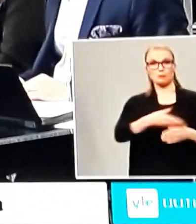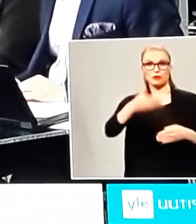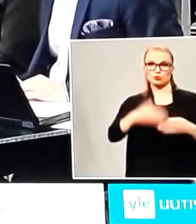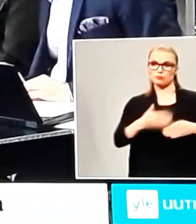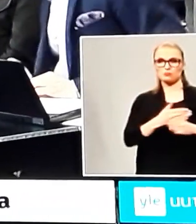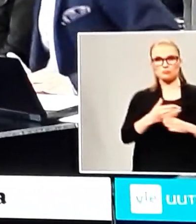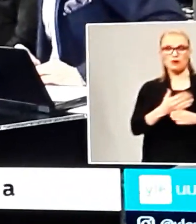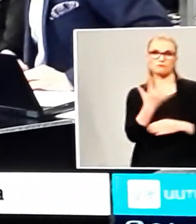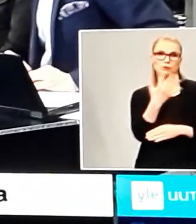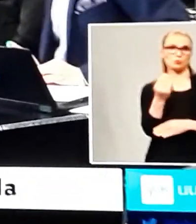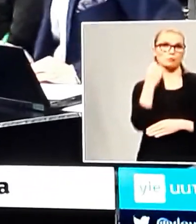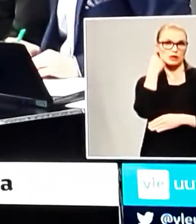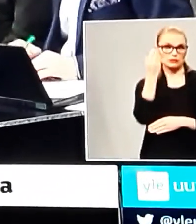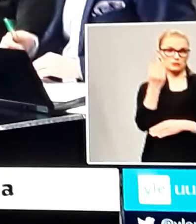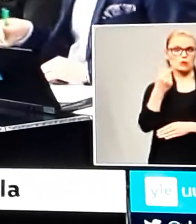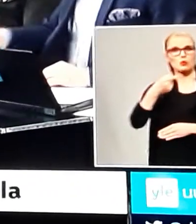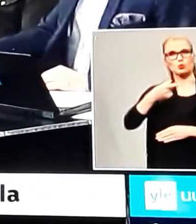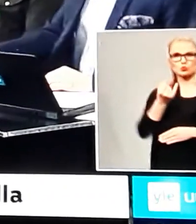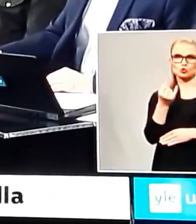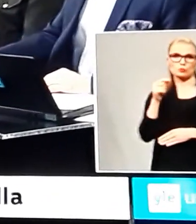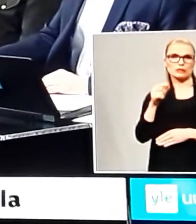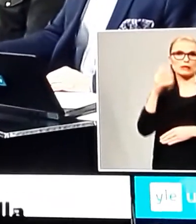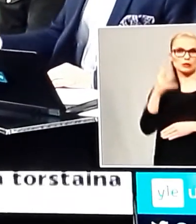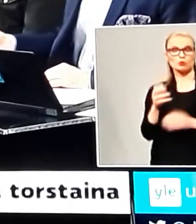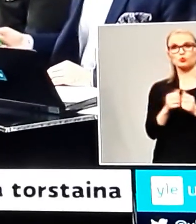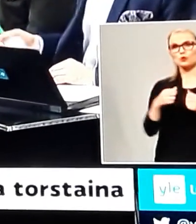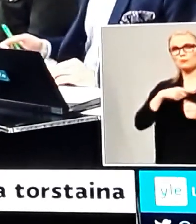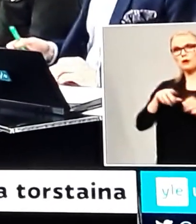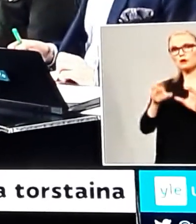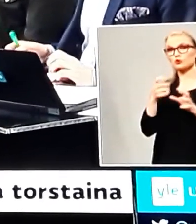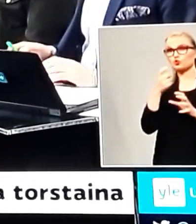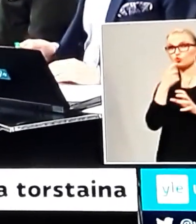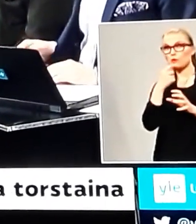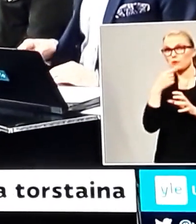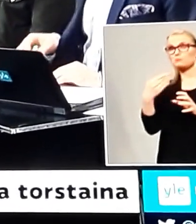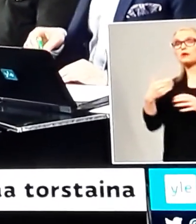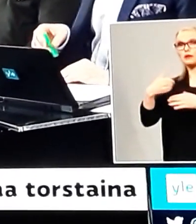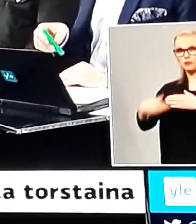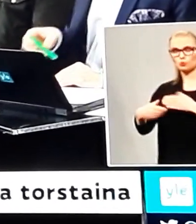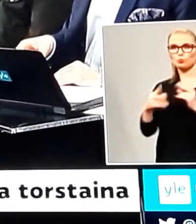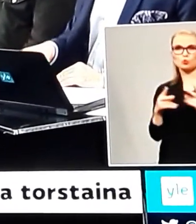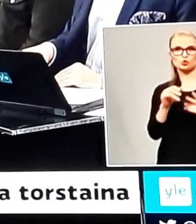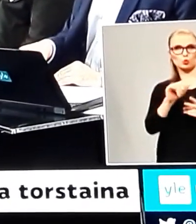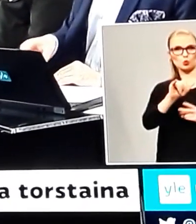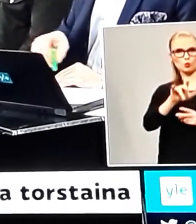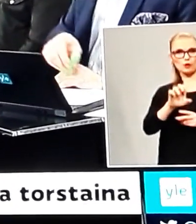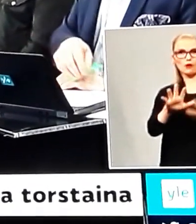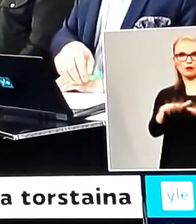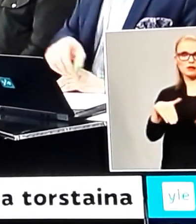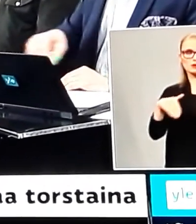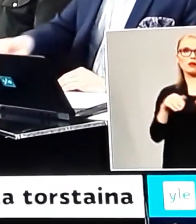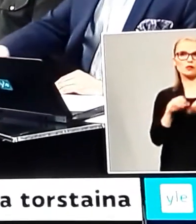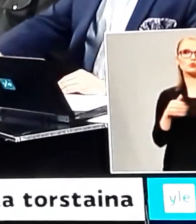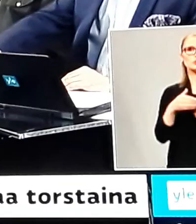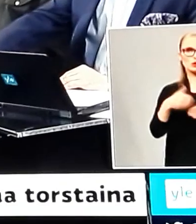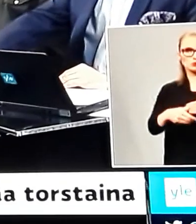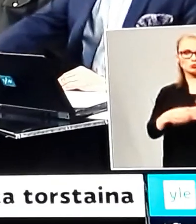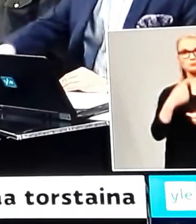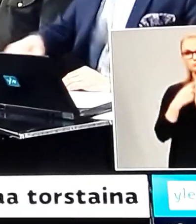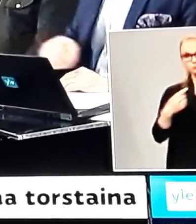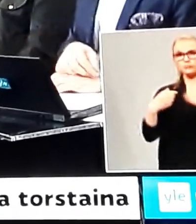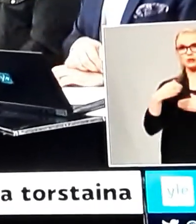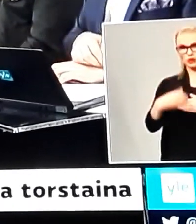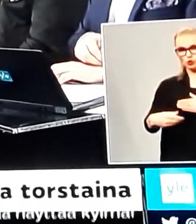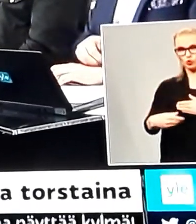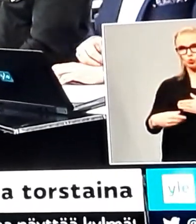eli 16.40. Mutta me jatkamme Radio Suomen puolella ja Yle Areenassa tätä keskustelua vielä